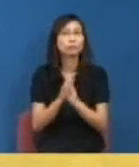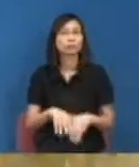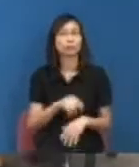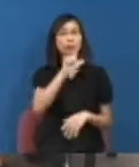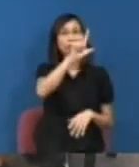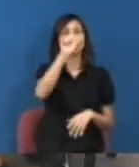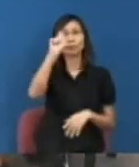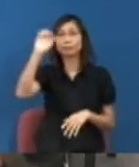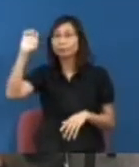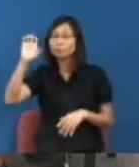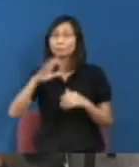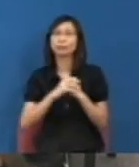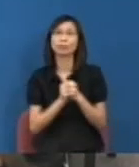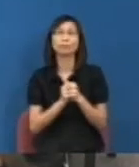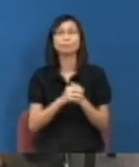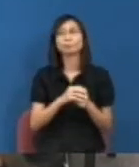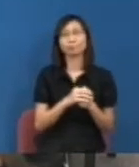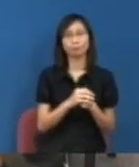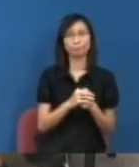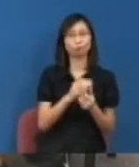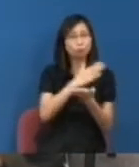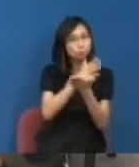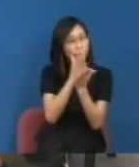表現指示示